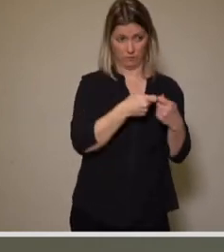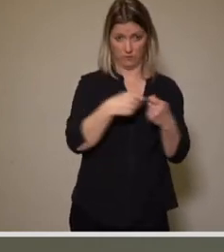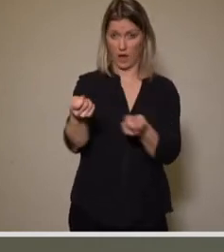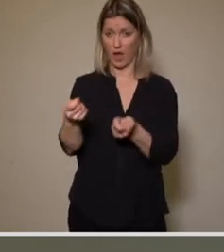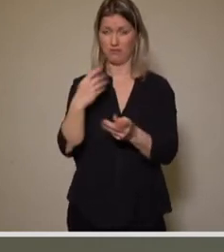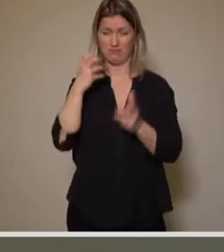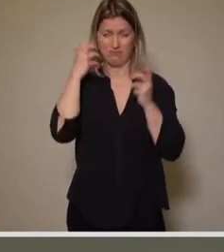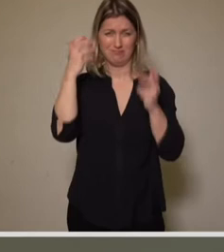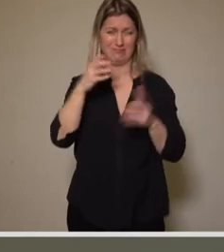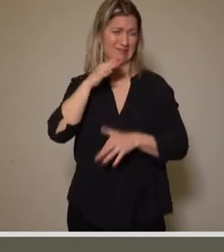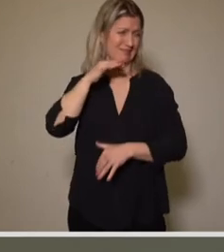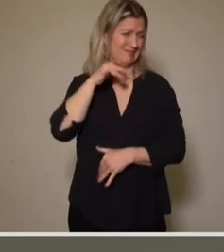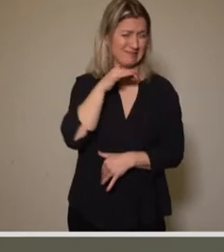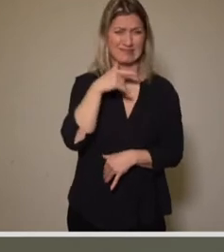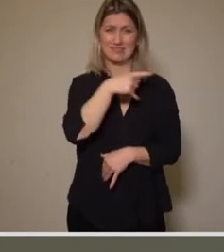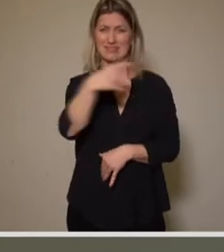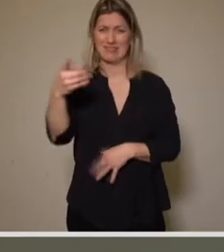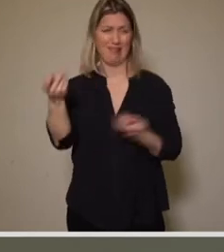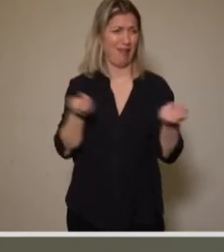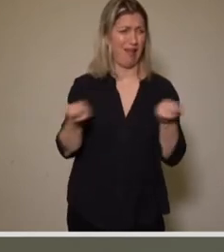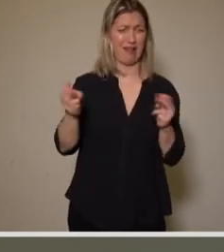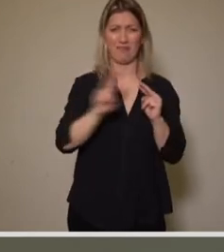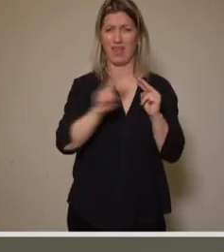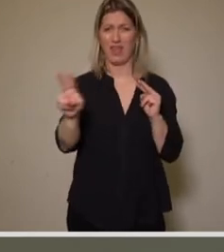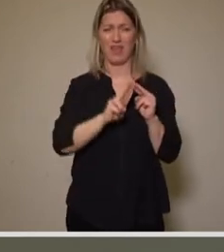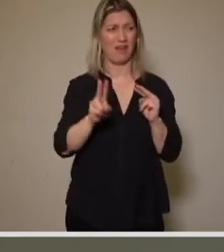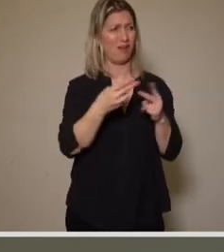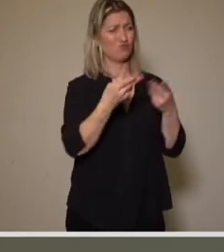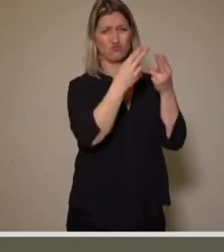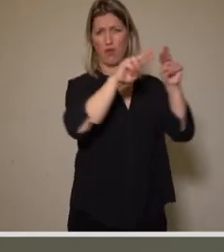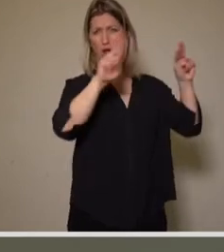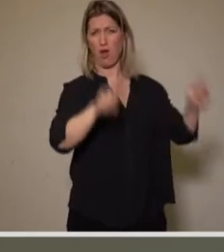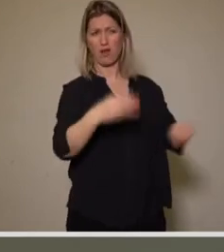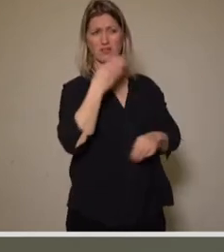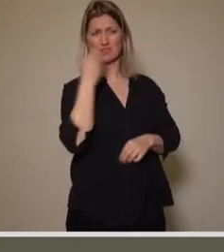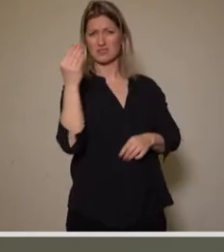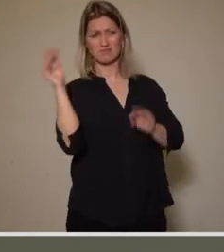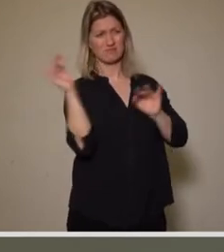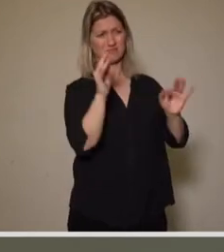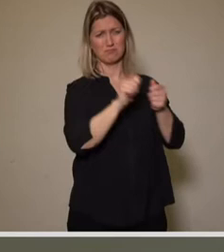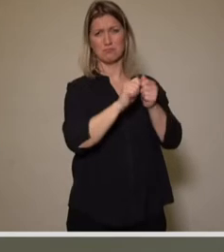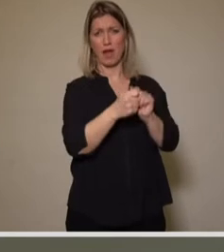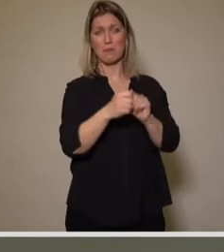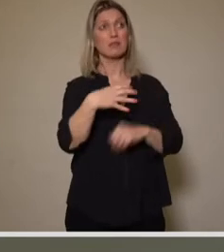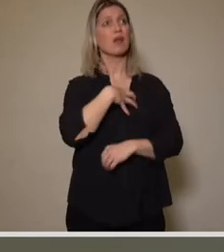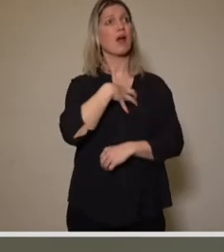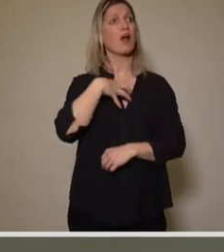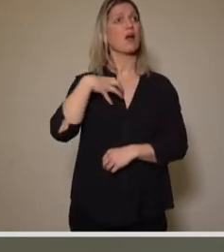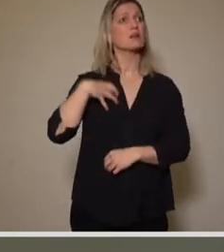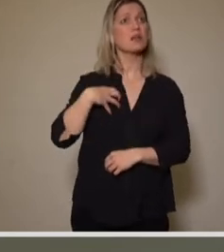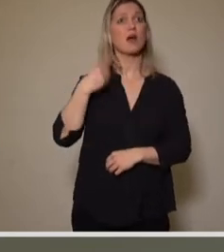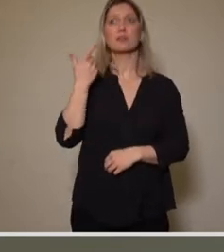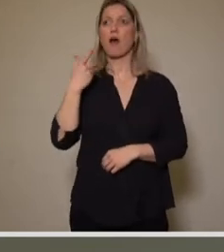-Verkehr die Attraktivität der Schlossanlage Pillnitz beeinträchtigen und damit Dresden als Tourismusziel schaden.